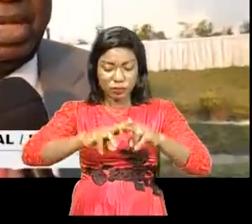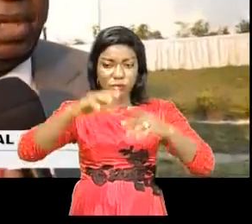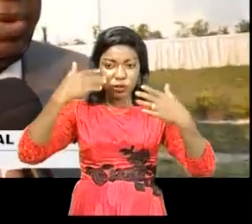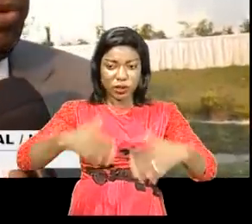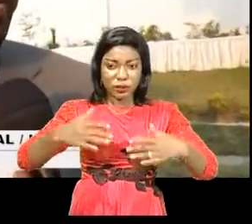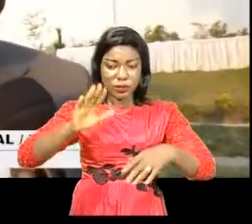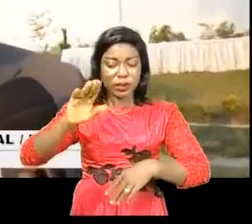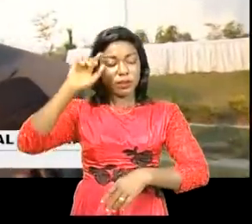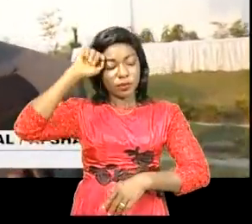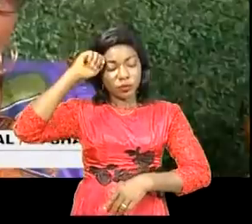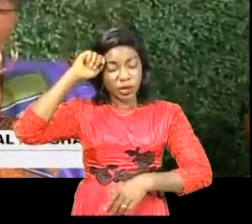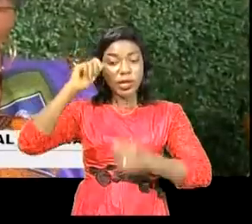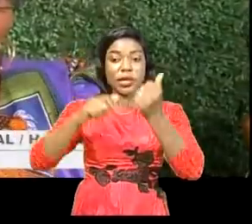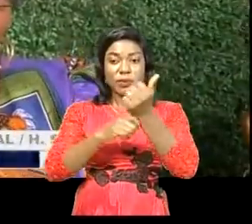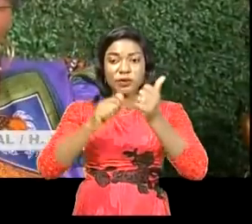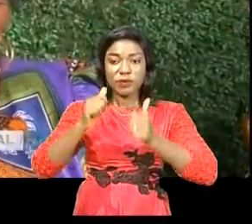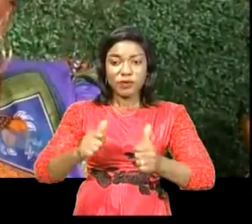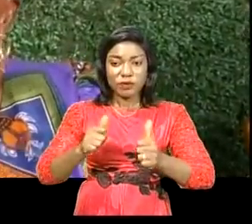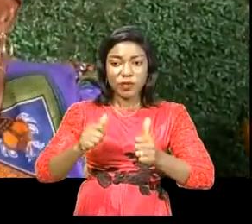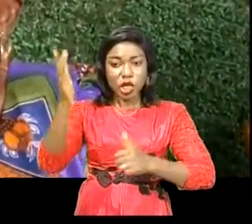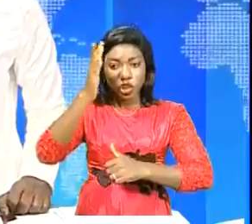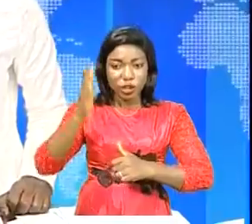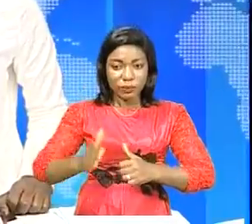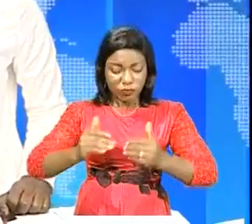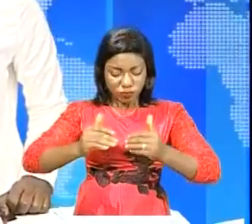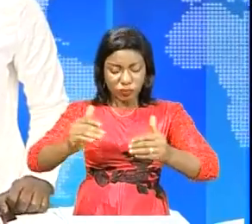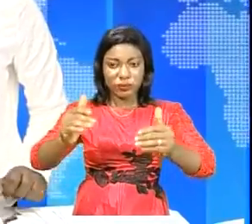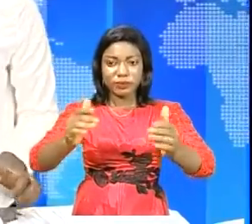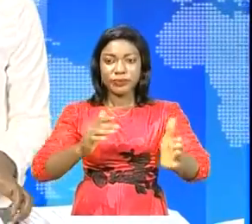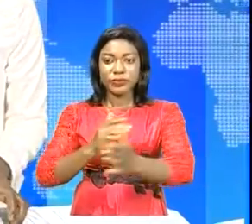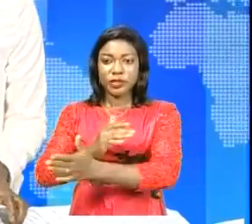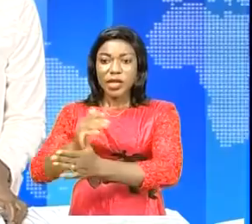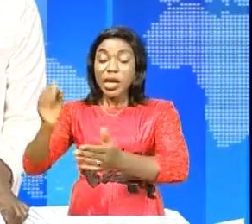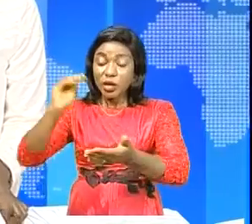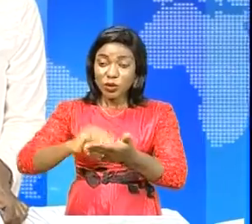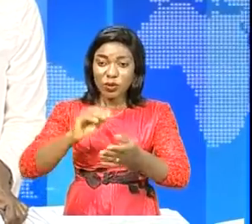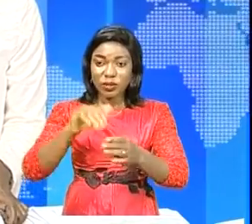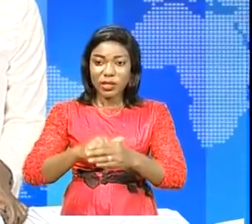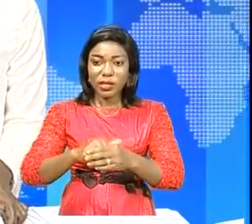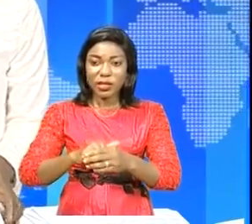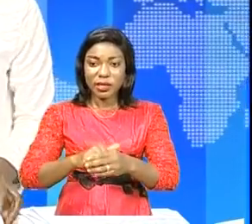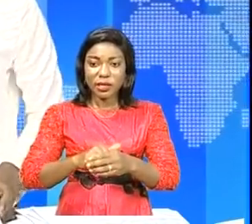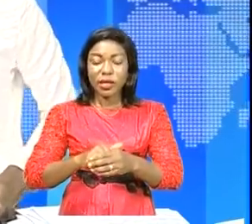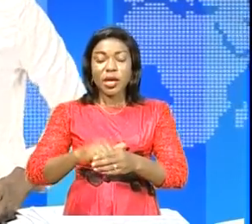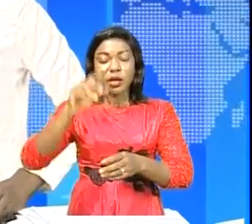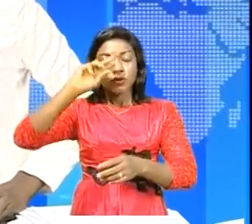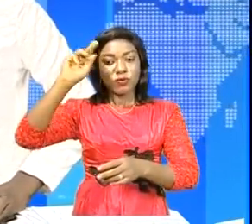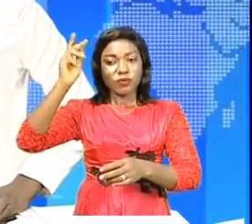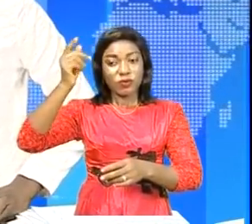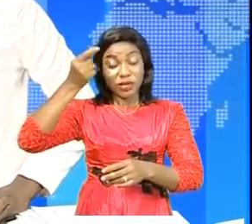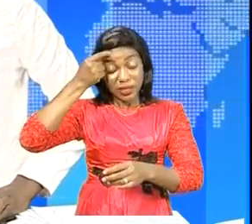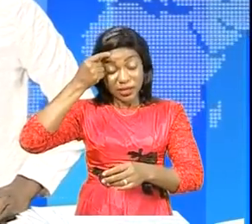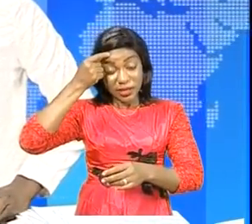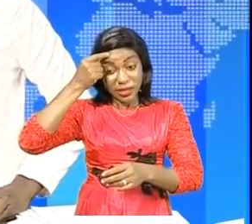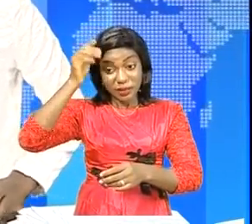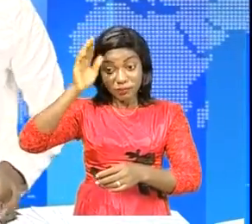mémoire cet homme vivra à jamais à la suite de la déchéance du gouverneur de la province